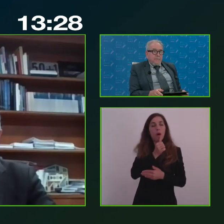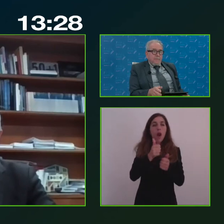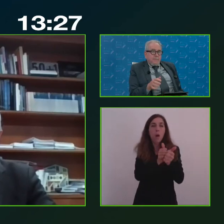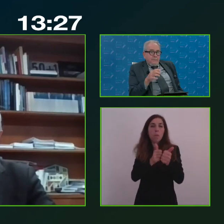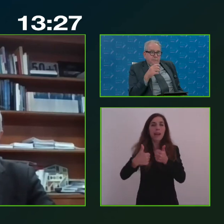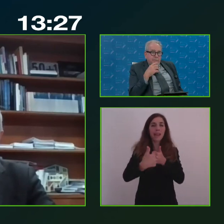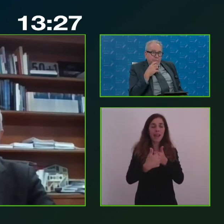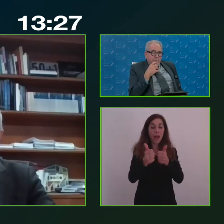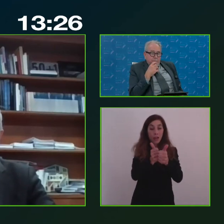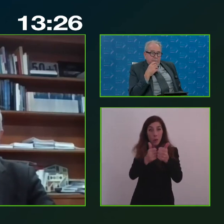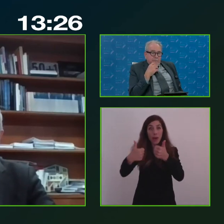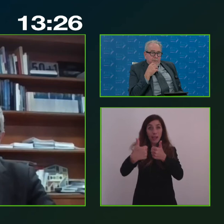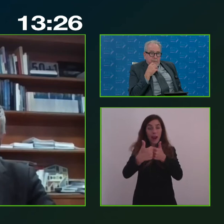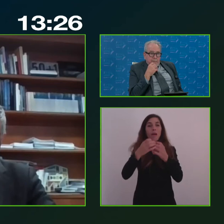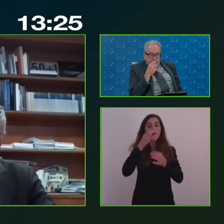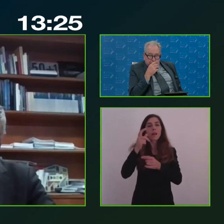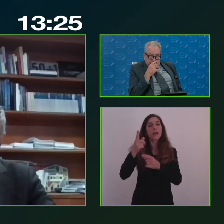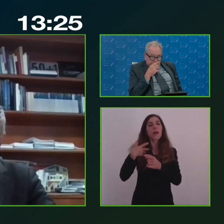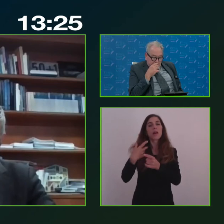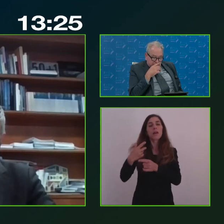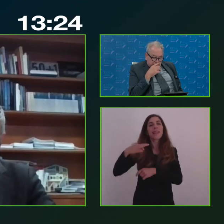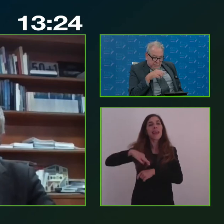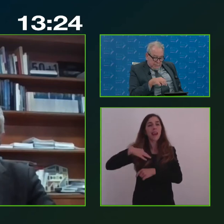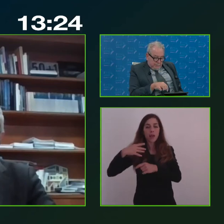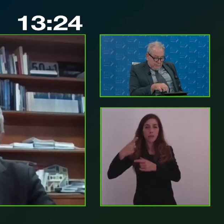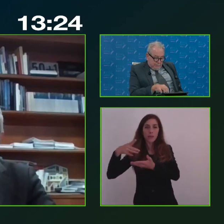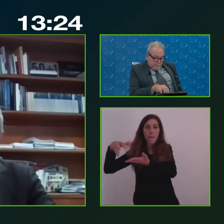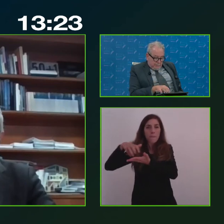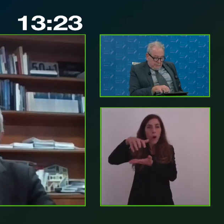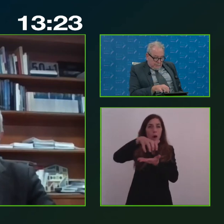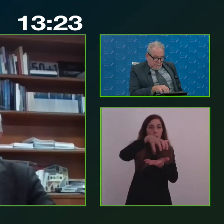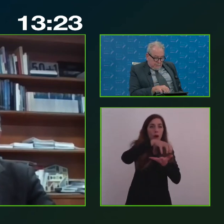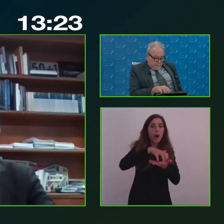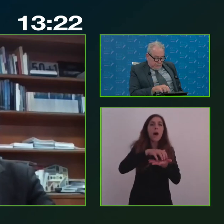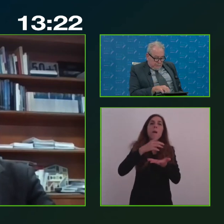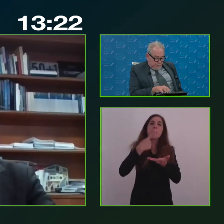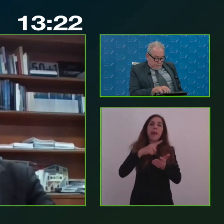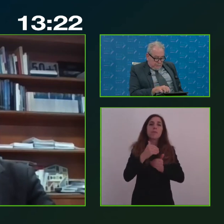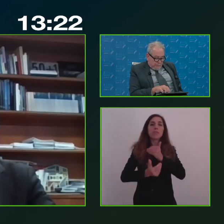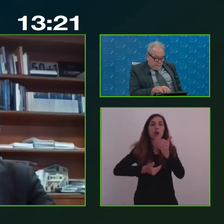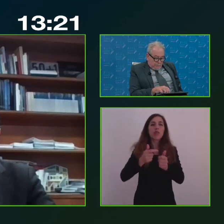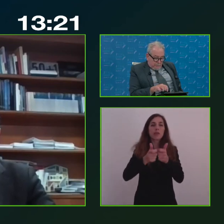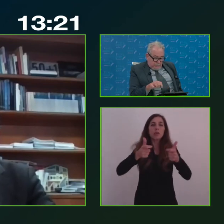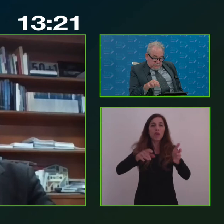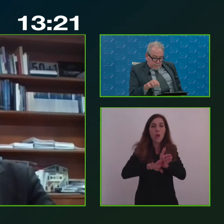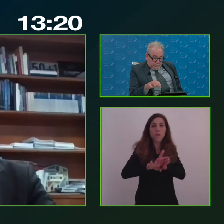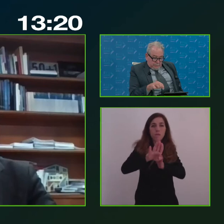interessi hanno all'interno dei processi di sviluppo. Questa mia introduzione,